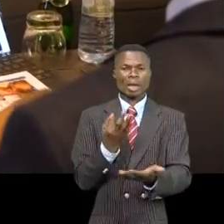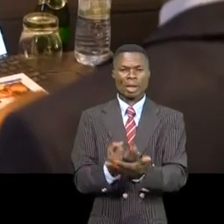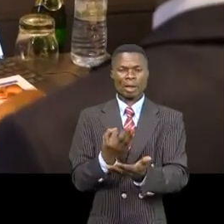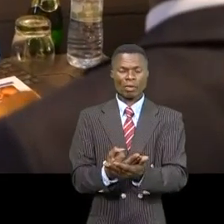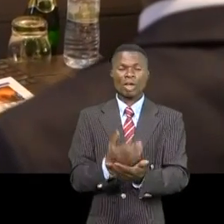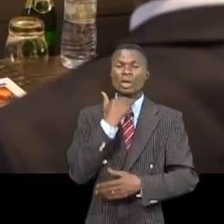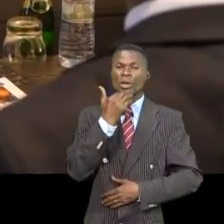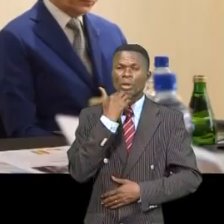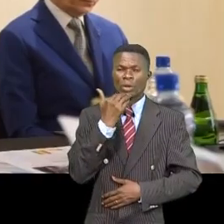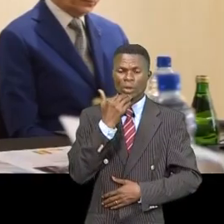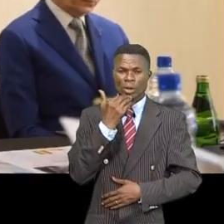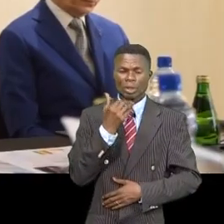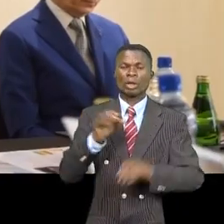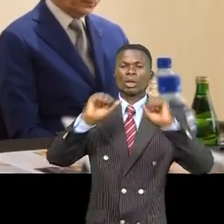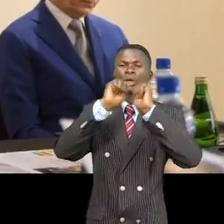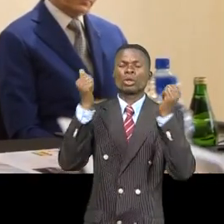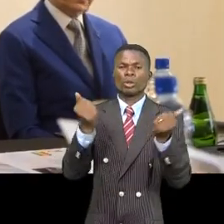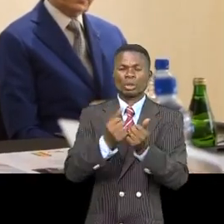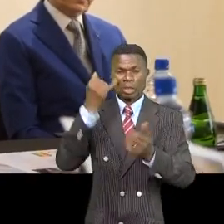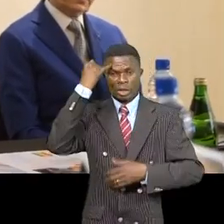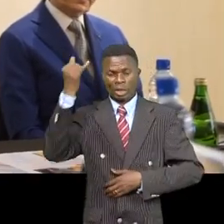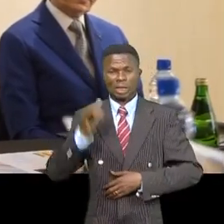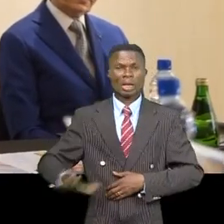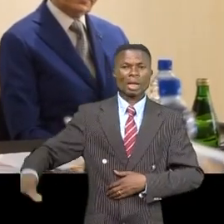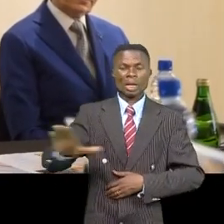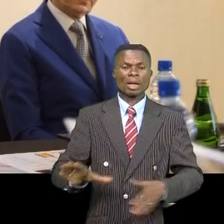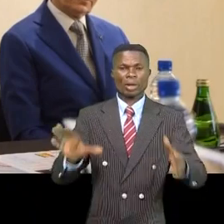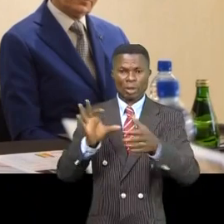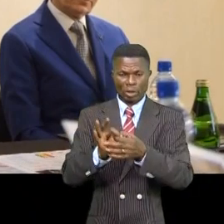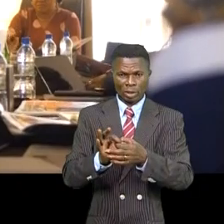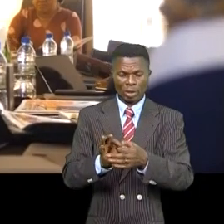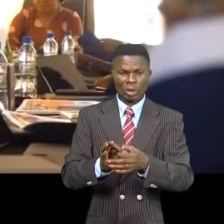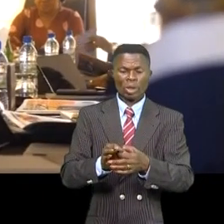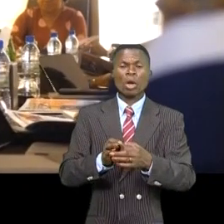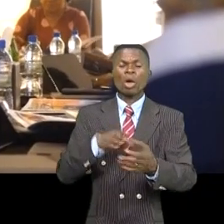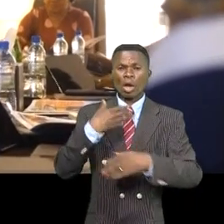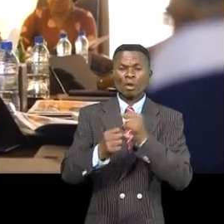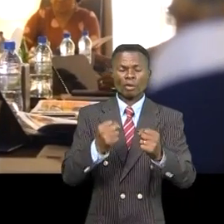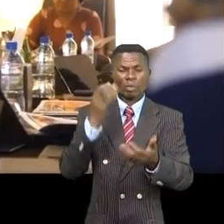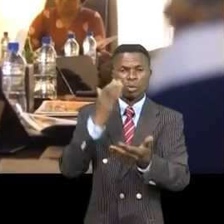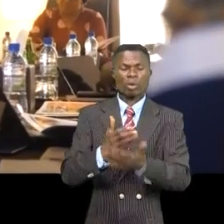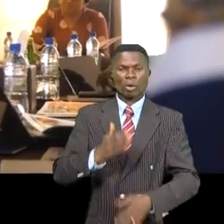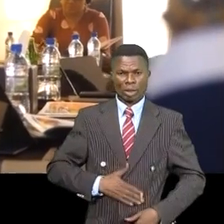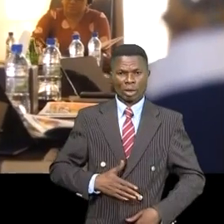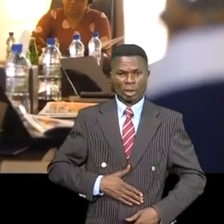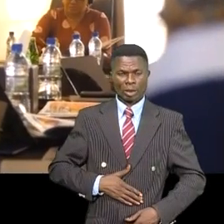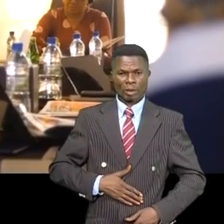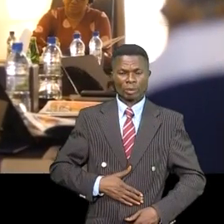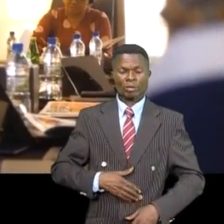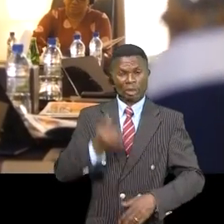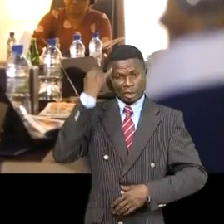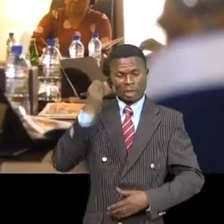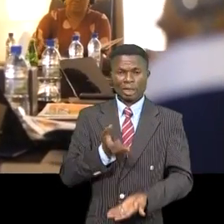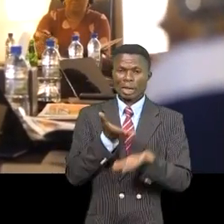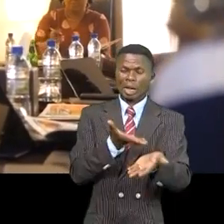de fonds. Unite Life, une initiative des Nations Unies luttant contre la malnutrition chronique, a exprimé le vœu d'accompagner la